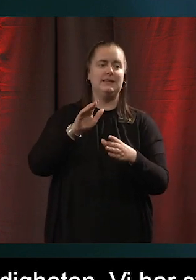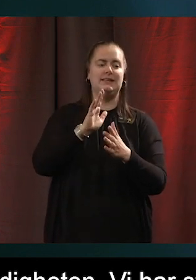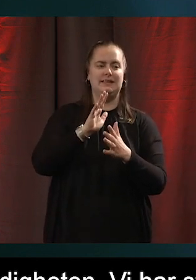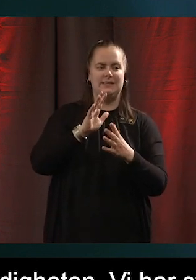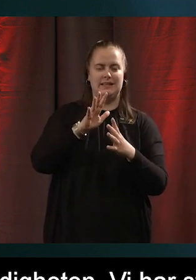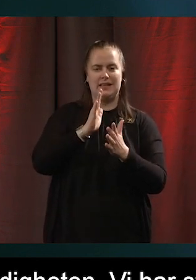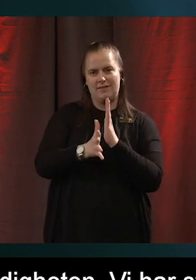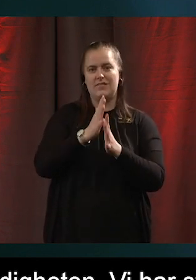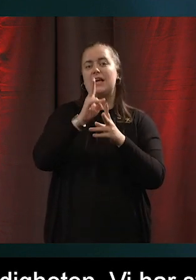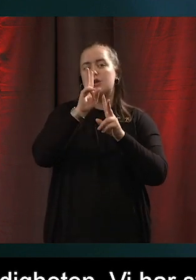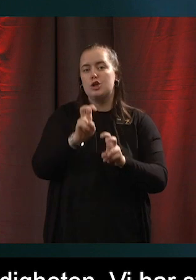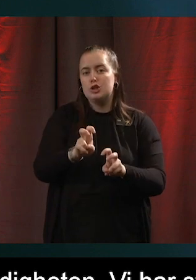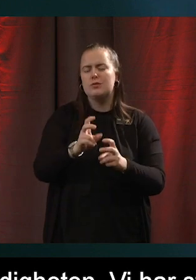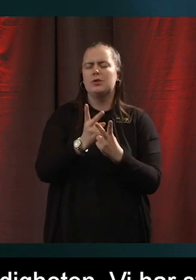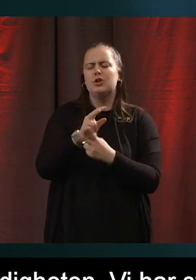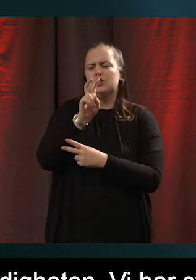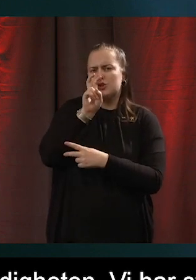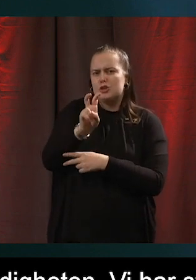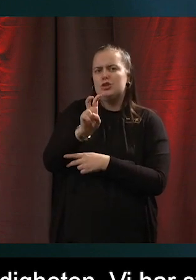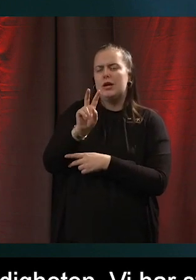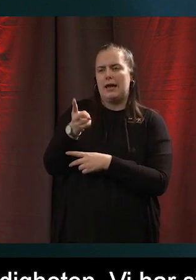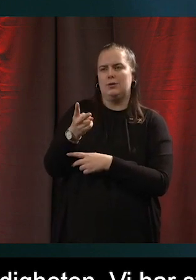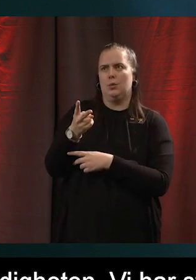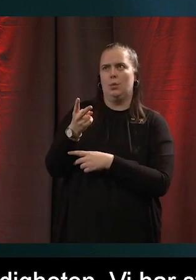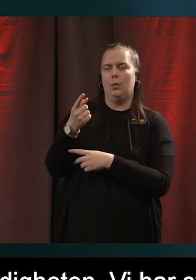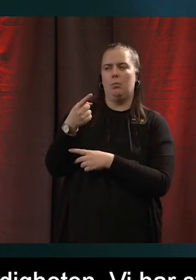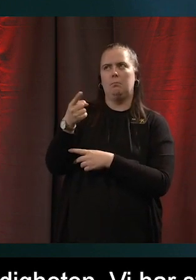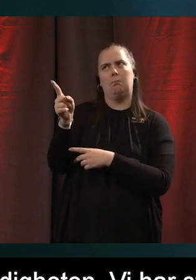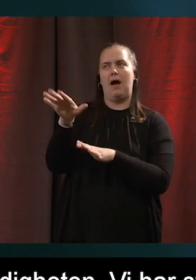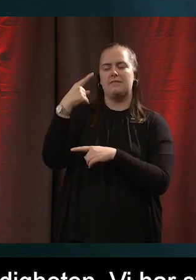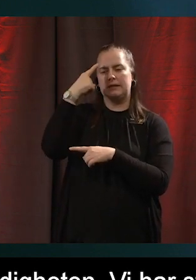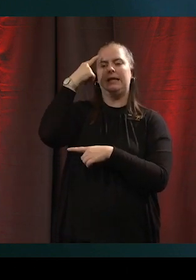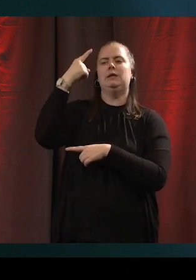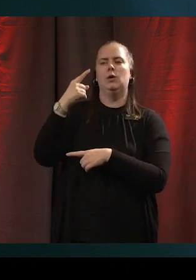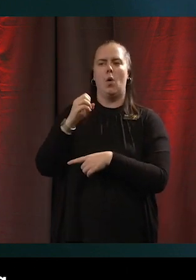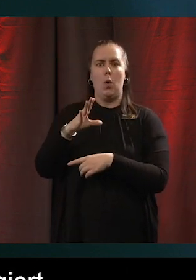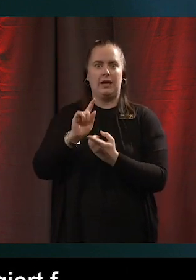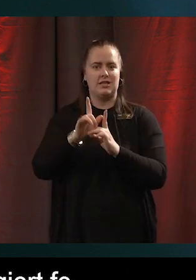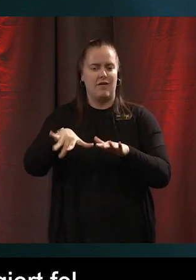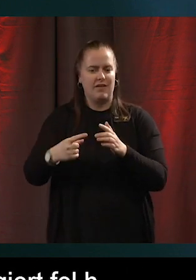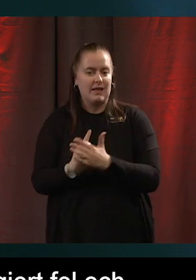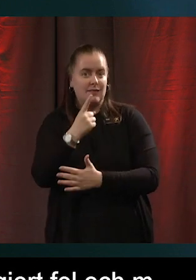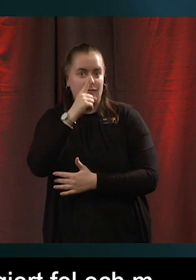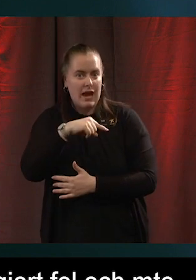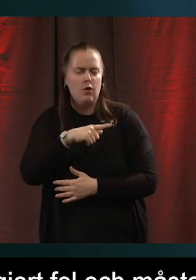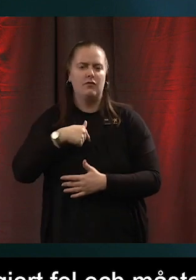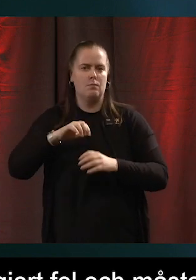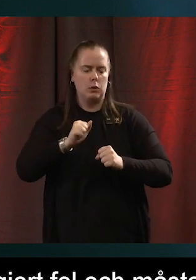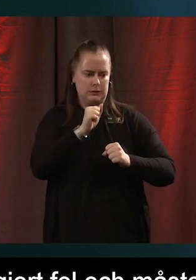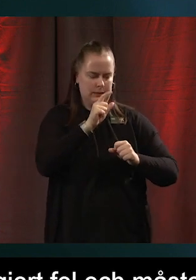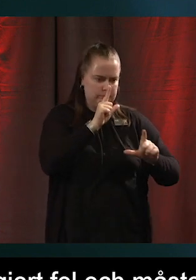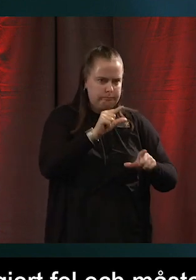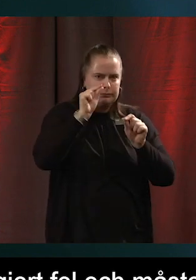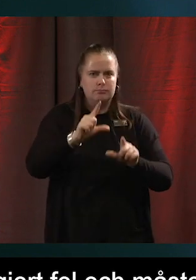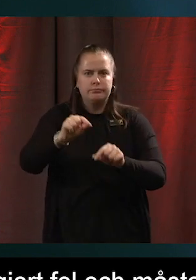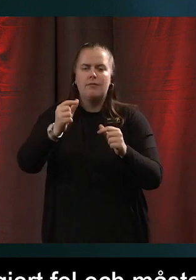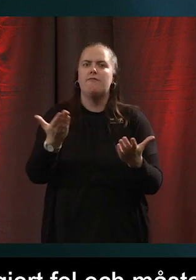här verkar någon i alla fall ha tänkt att här måste vi, vi har nog gjort fel, vi måste fånga upp de felen och vi måste göra det snabbt